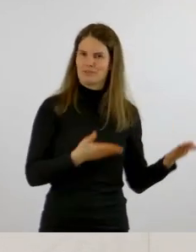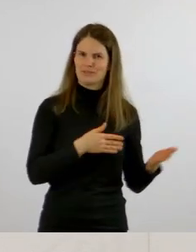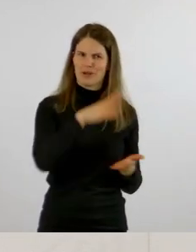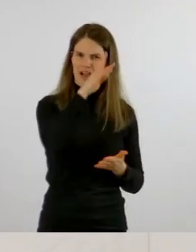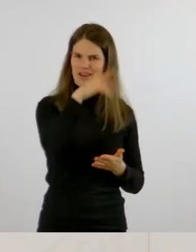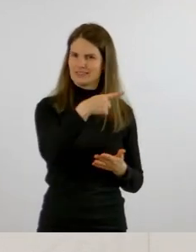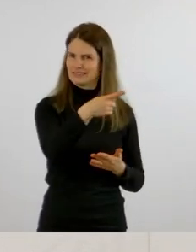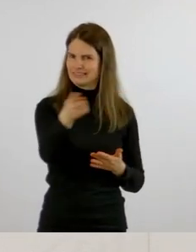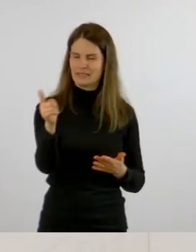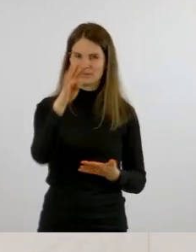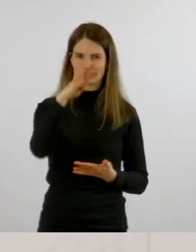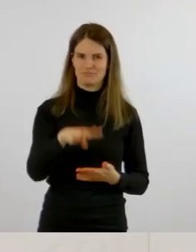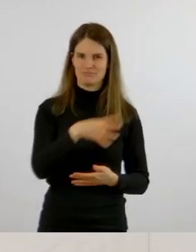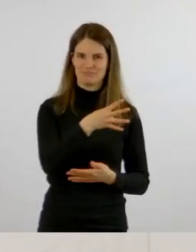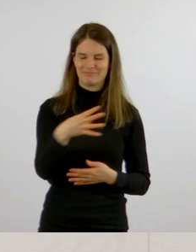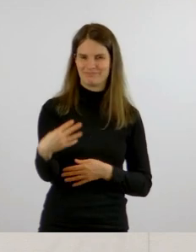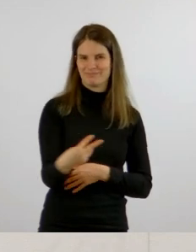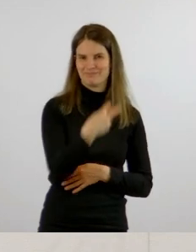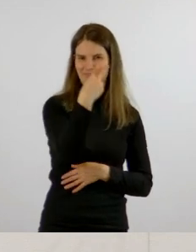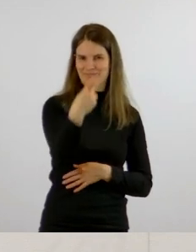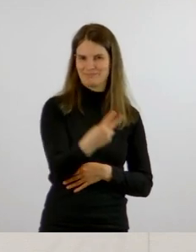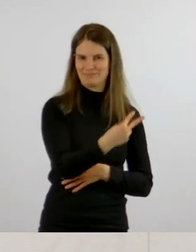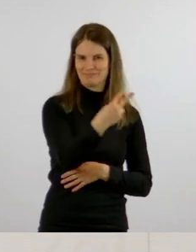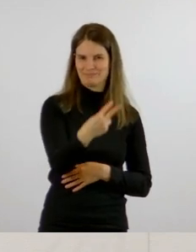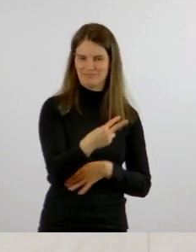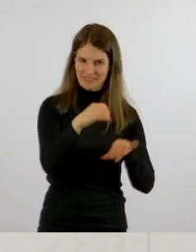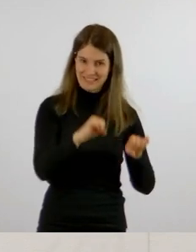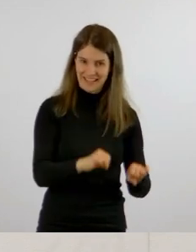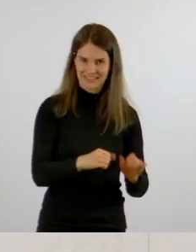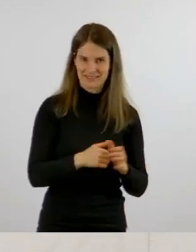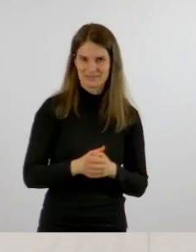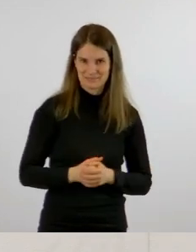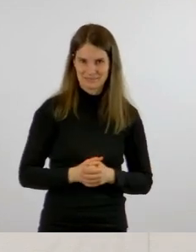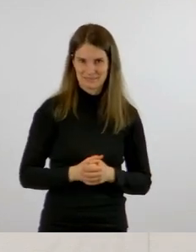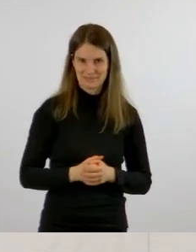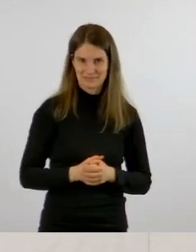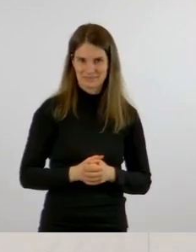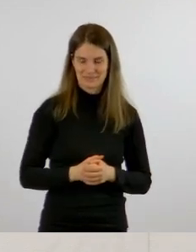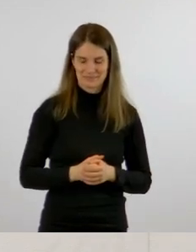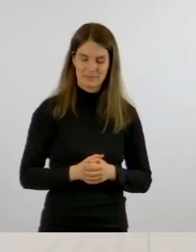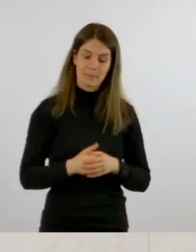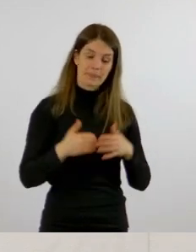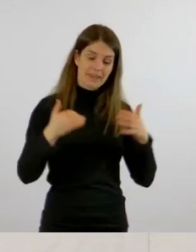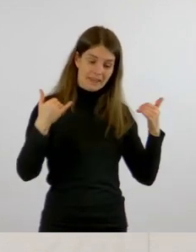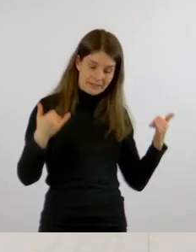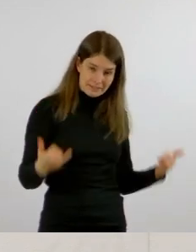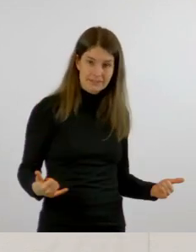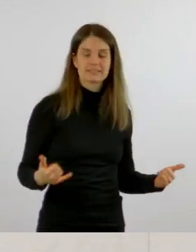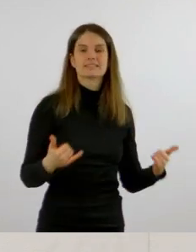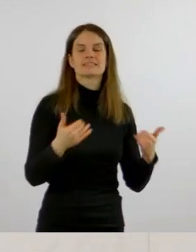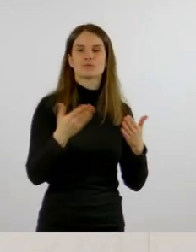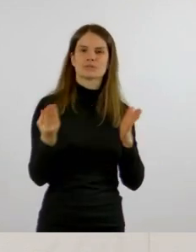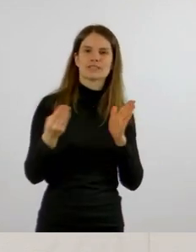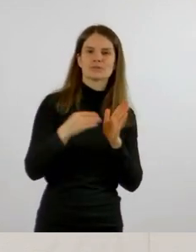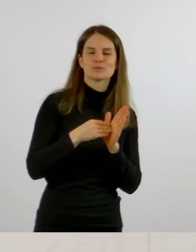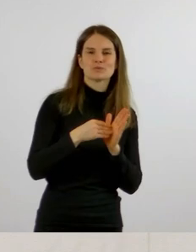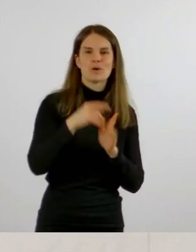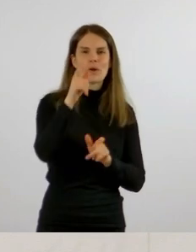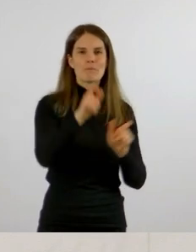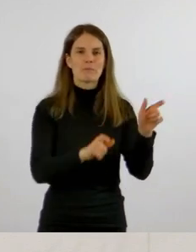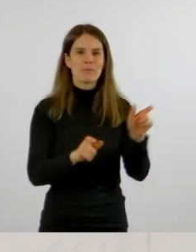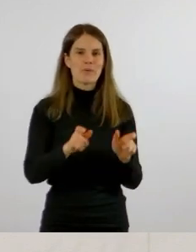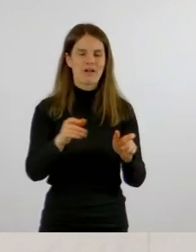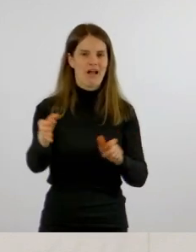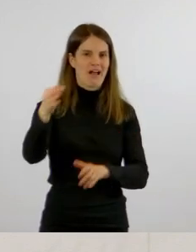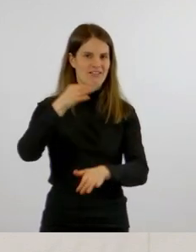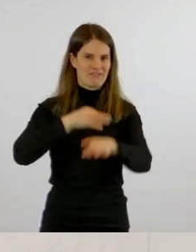haben Sie das auch grafisch nochmal sehen können. Ich komme jetzt zu den Bürgeranfragen. Ich will nochmal darauf hinweisen,